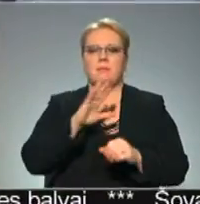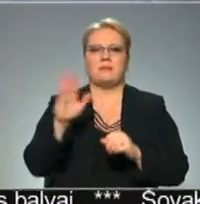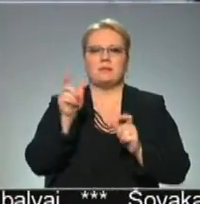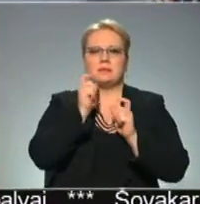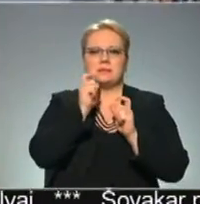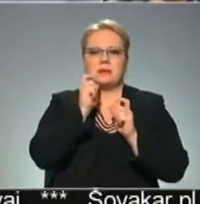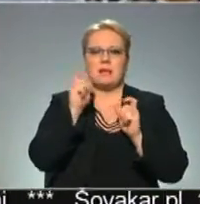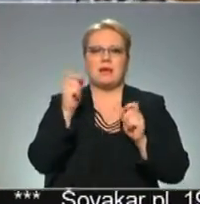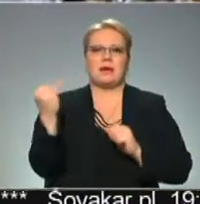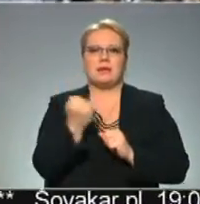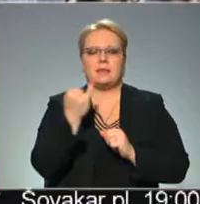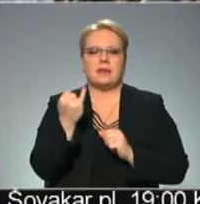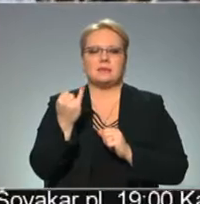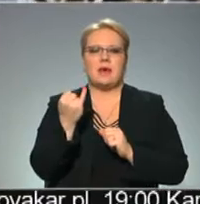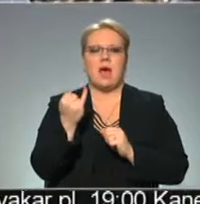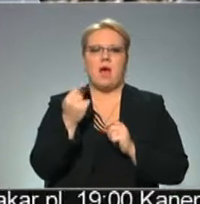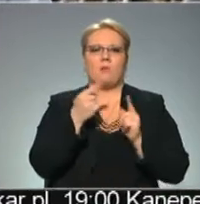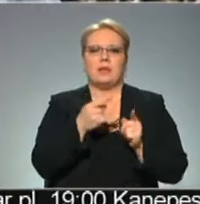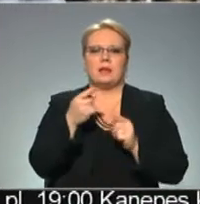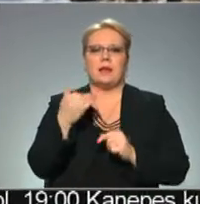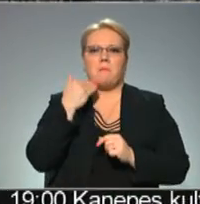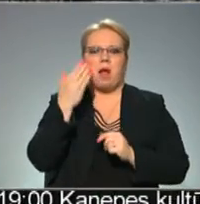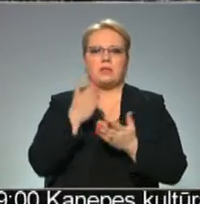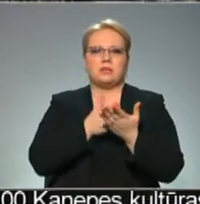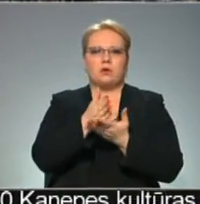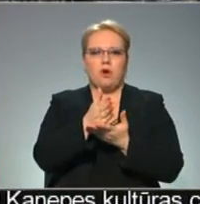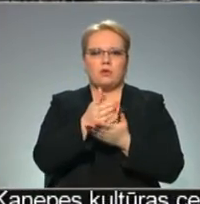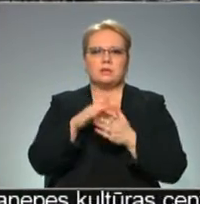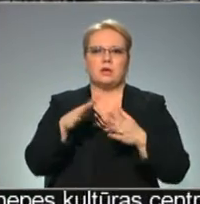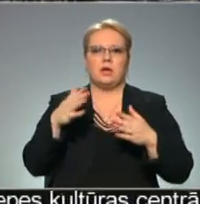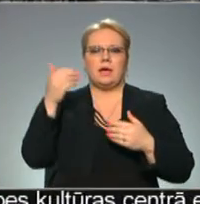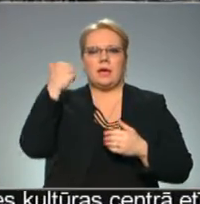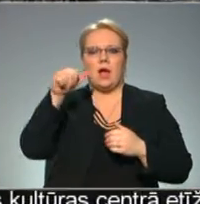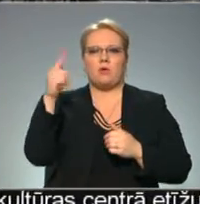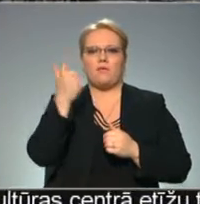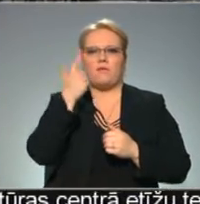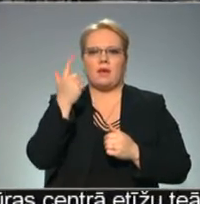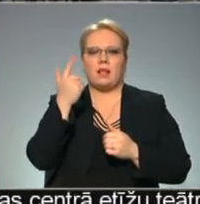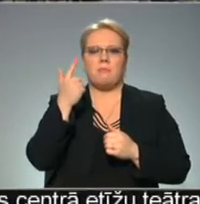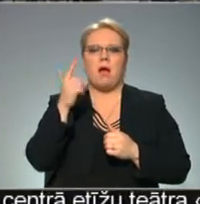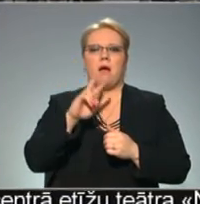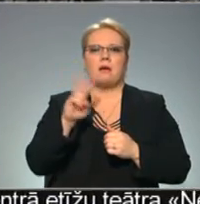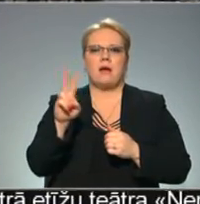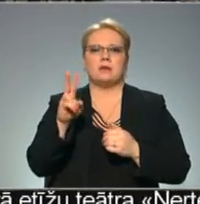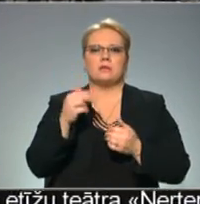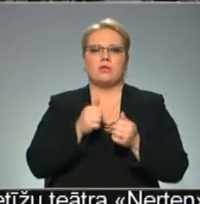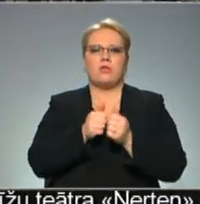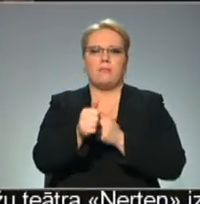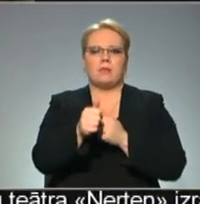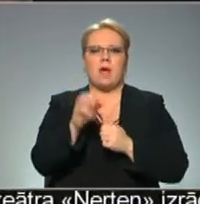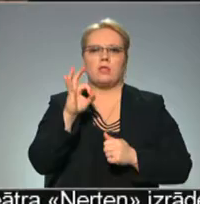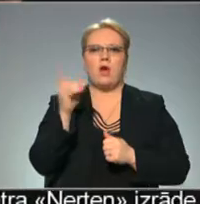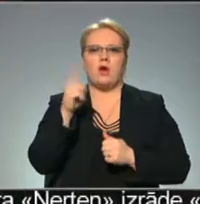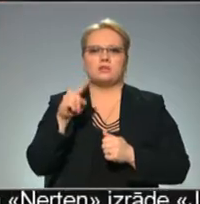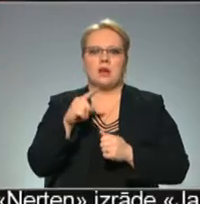skaļākā interesana intrika Baltijas kontekstā ir ap Gruzīnu Igaunju filmu Mandarīni, ka šogad ir nominēta Oskaram